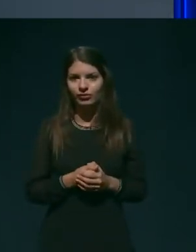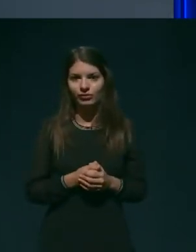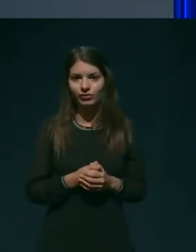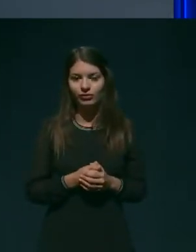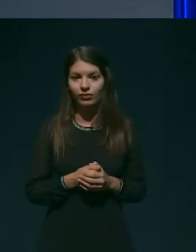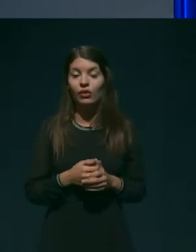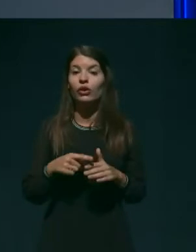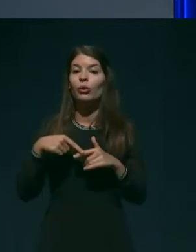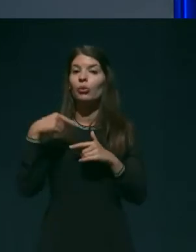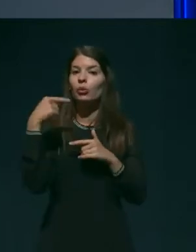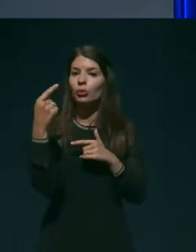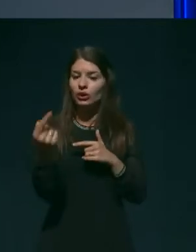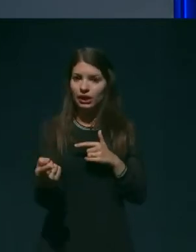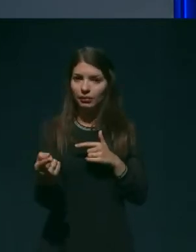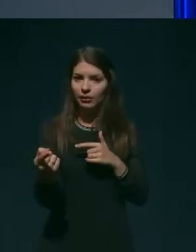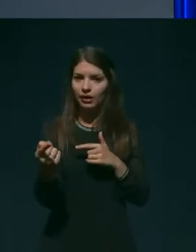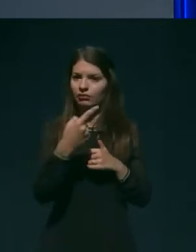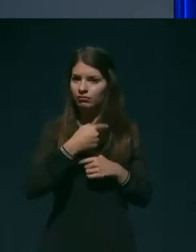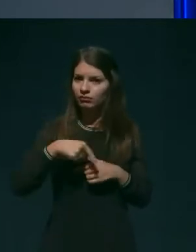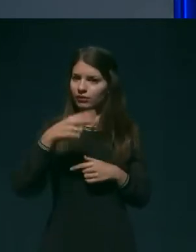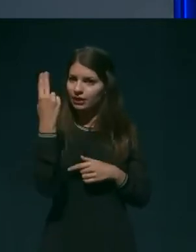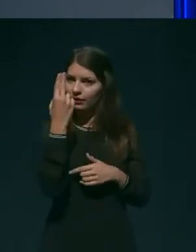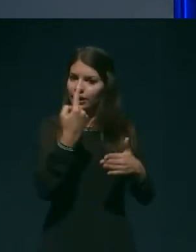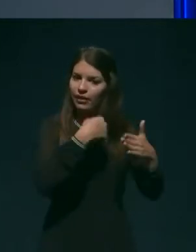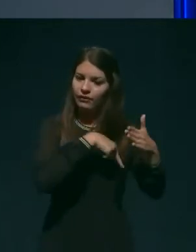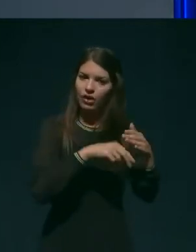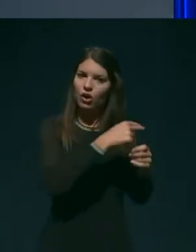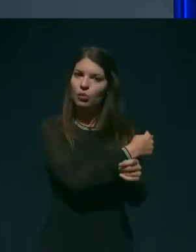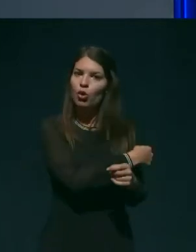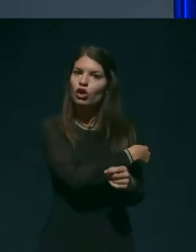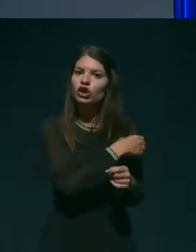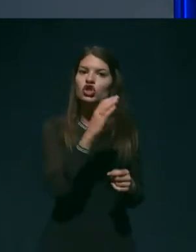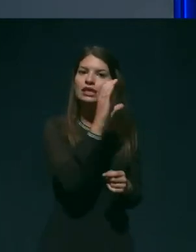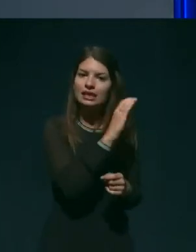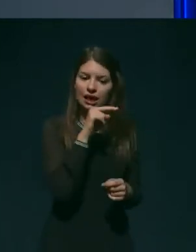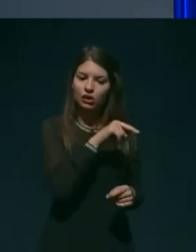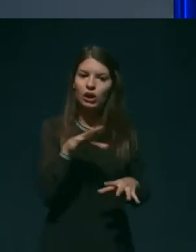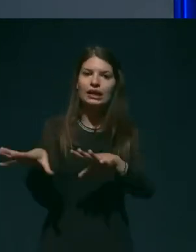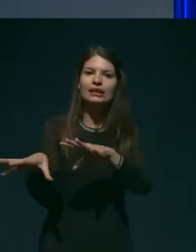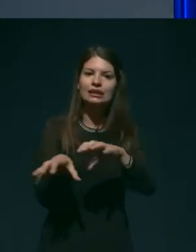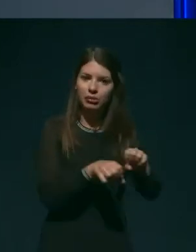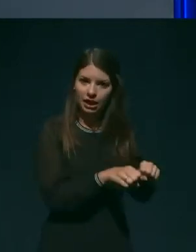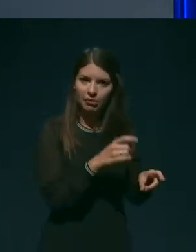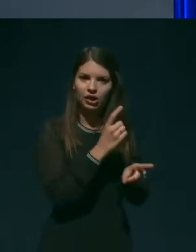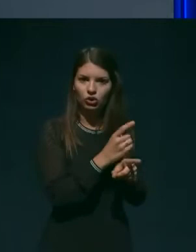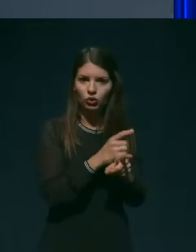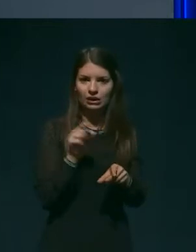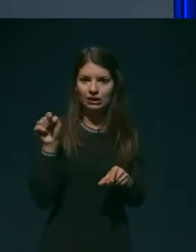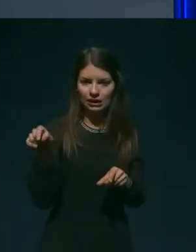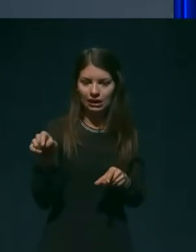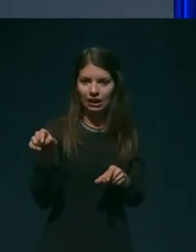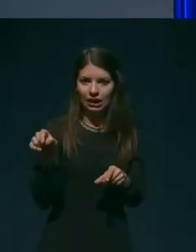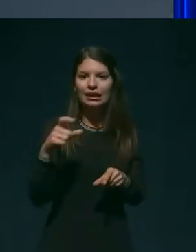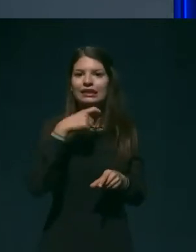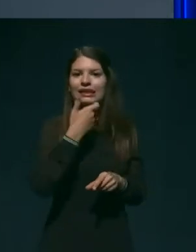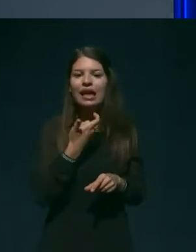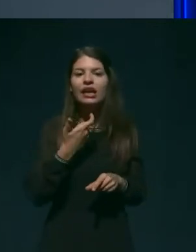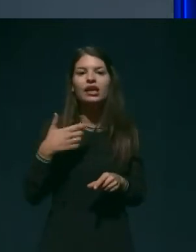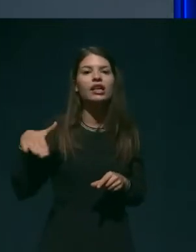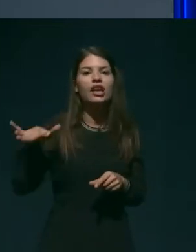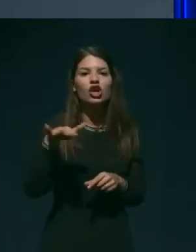nadaljevanju smo seveda v bolnišnici celje sprejemali tudi oskrbovance iz DSO Šmarje Prijelšah